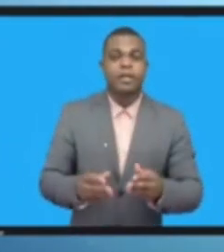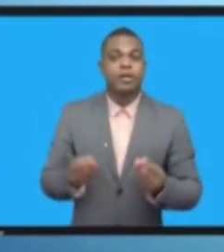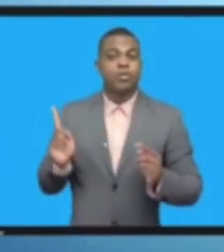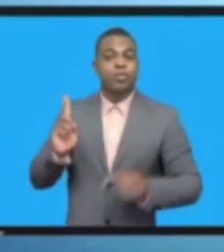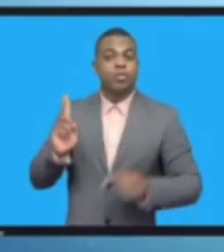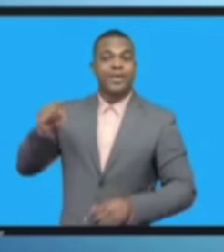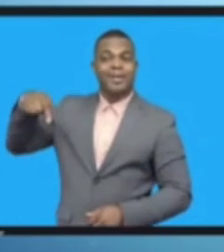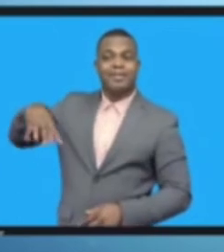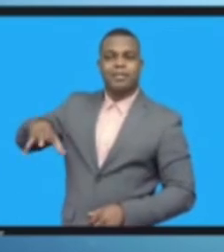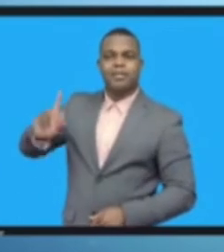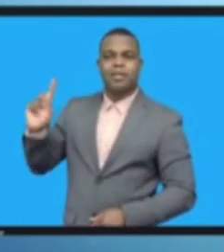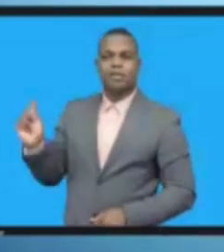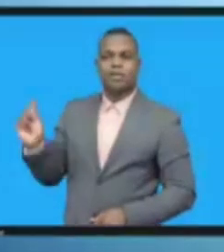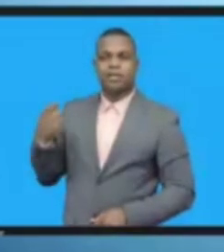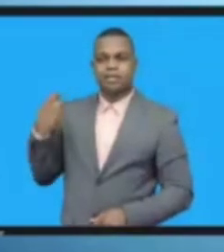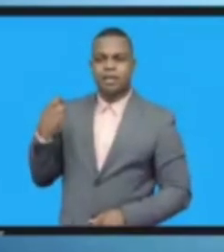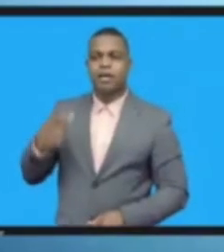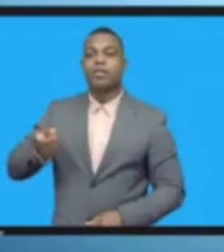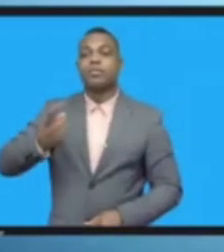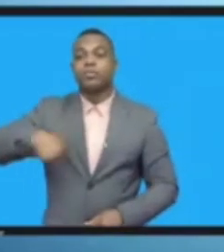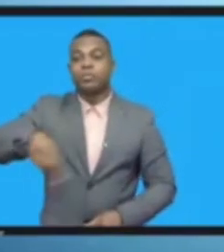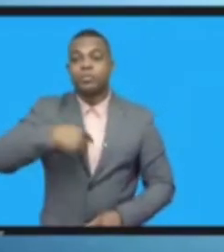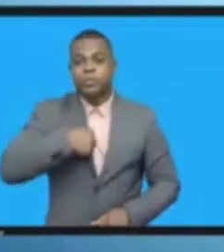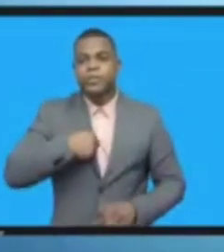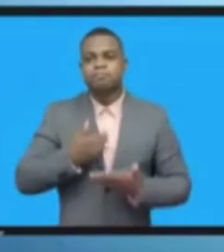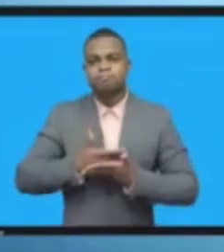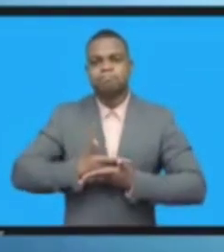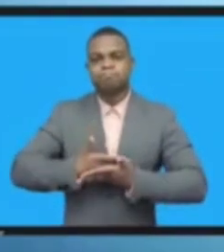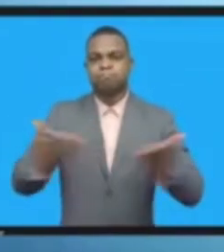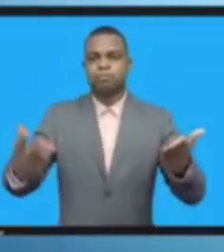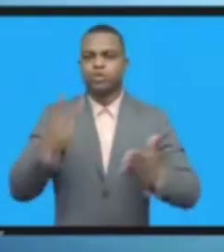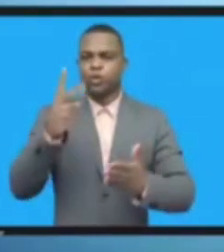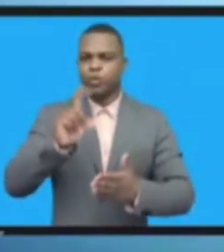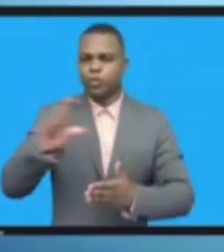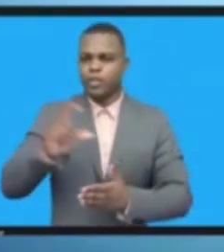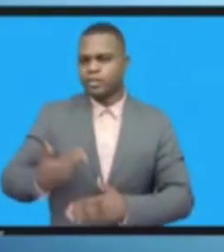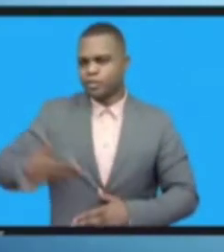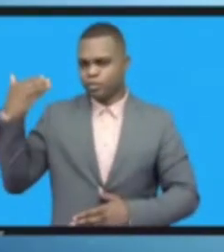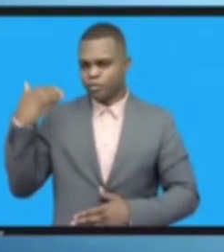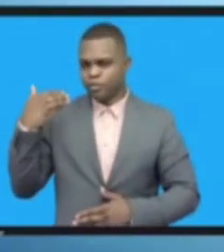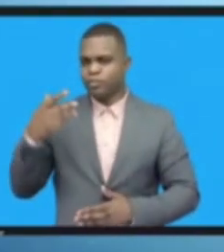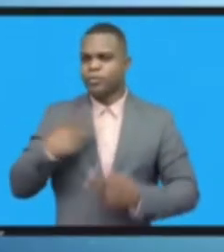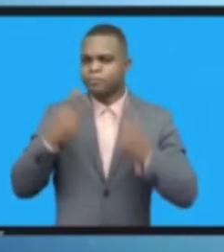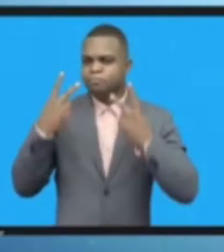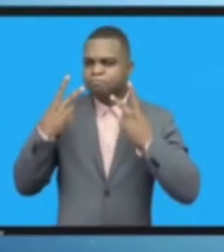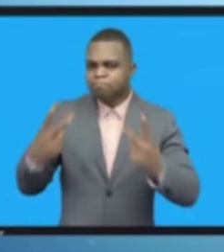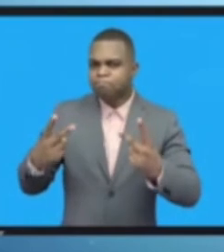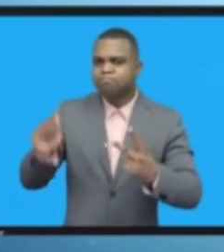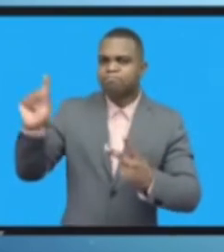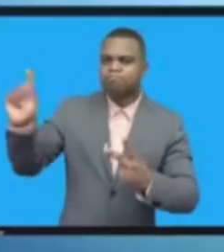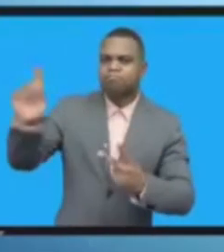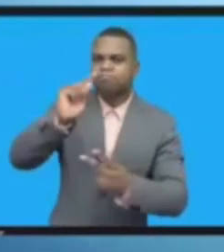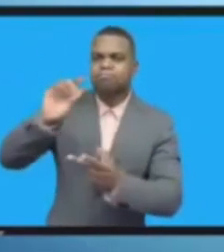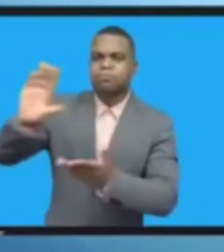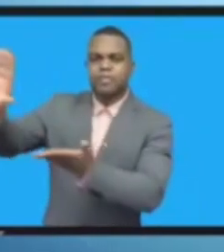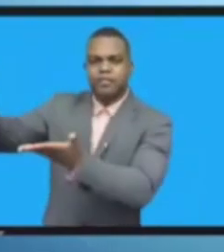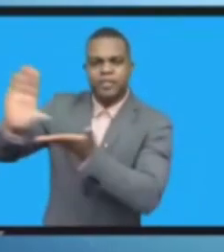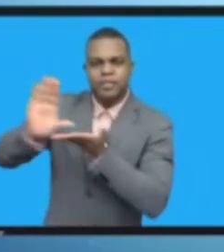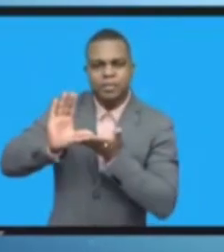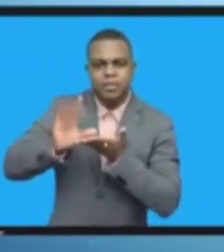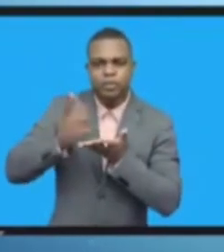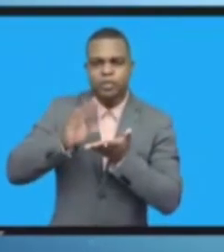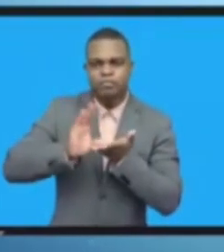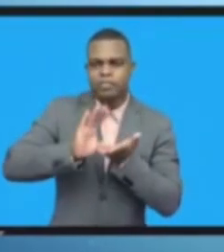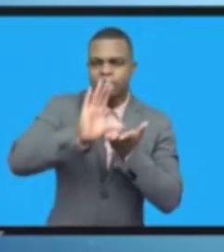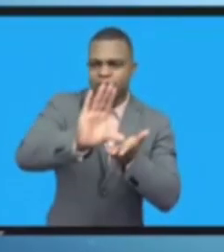ولم نطلب من أي شخص التمويل ولكن قمنا بذلك بأنفسنا ومن